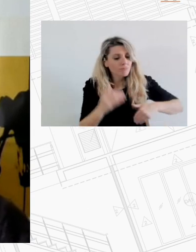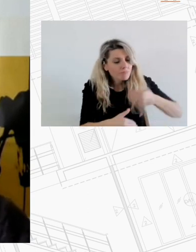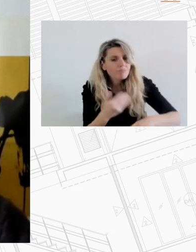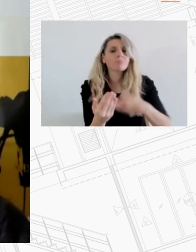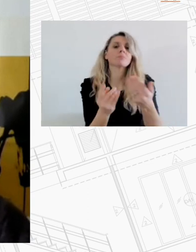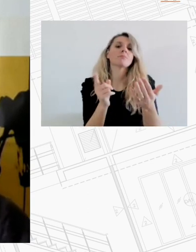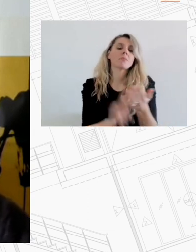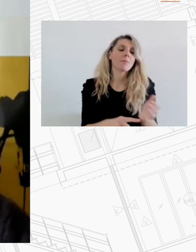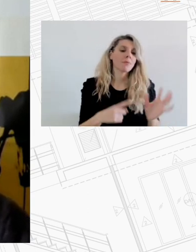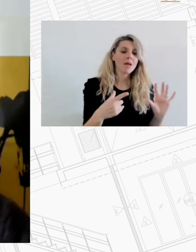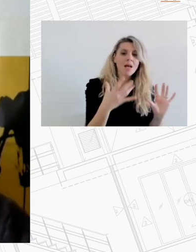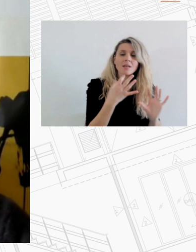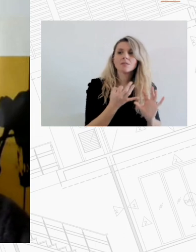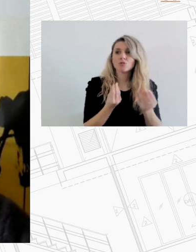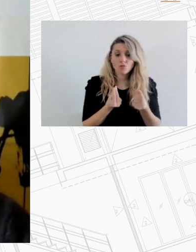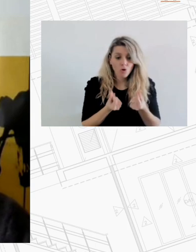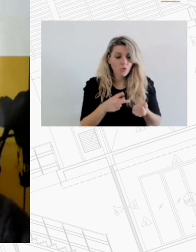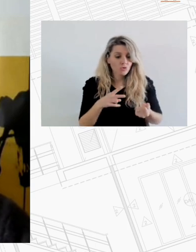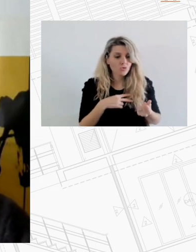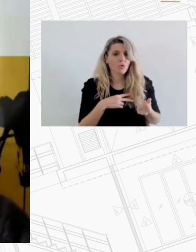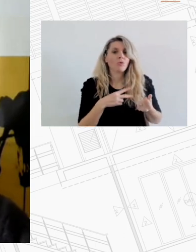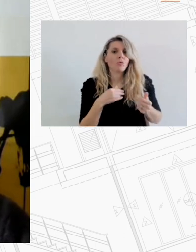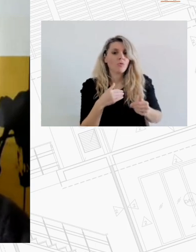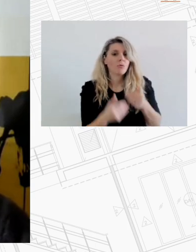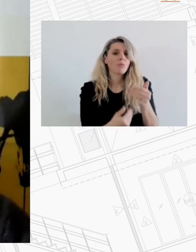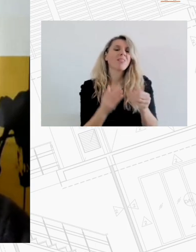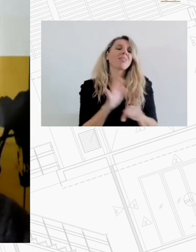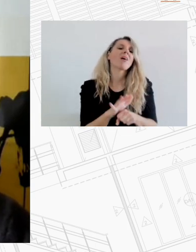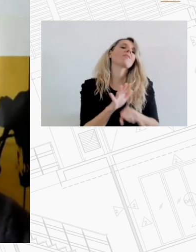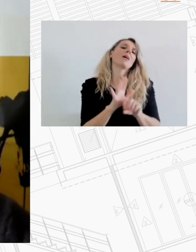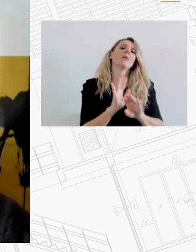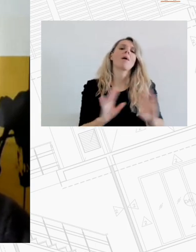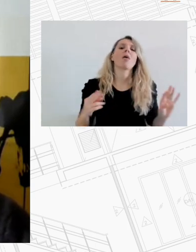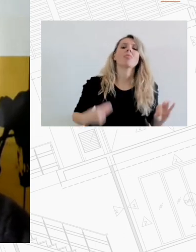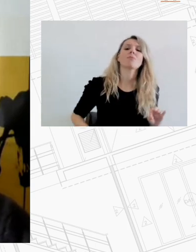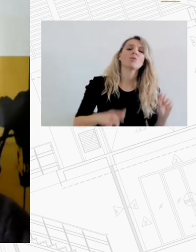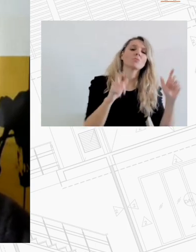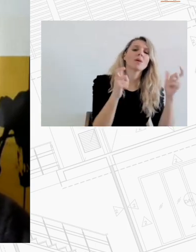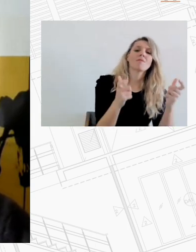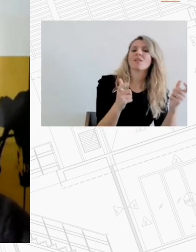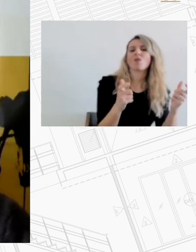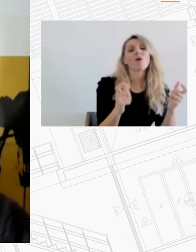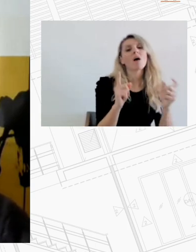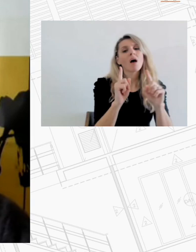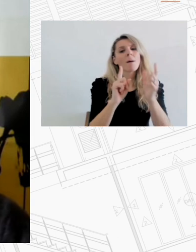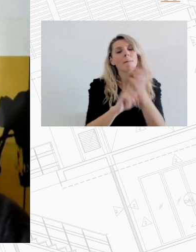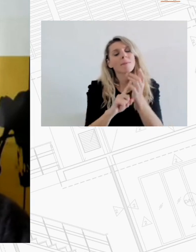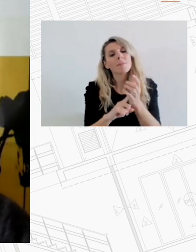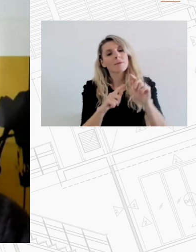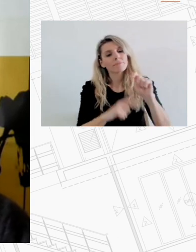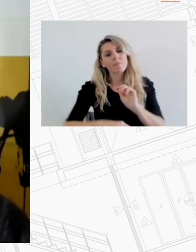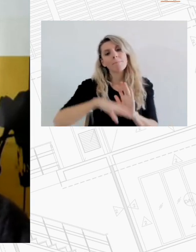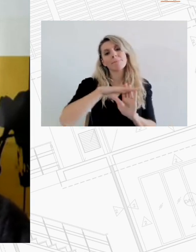σε αυτό που κάνουμε γι' αυτό δεν φτάνει μόνο η τοπική αυτοδιοίκηση αλλά χρειάζεται πραγματικά να δημιουργηθεί ένα πλαίσιο